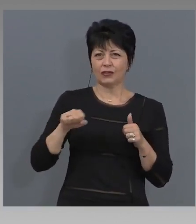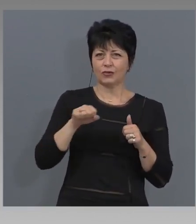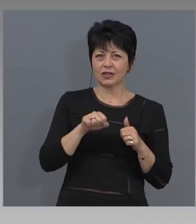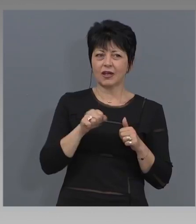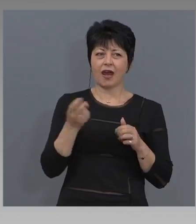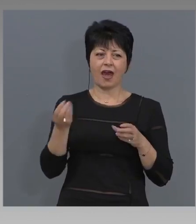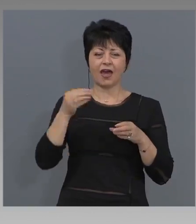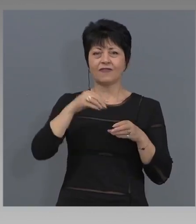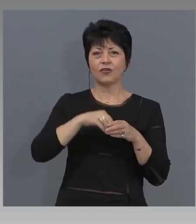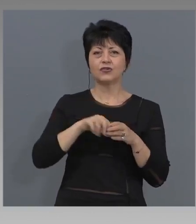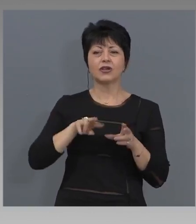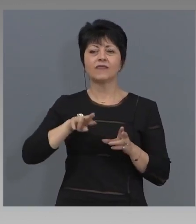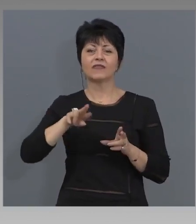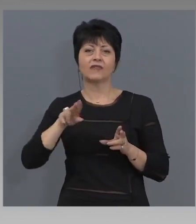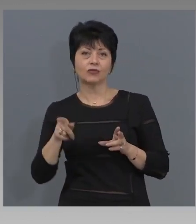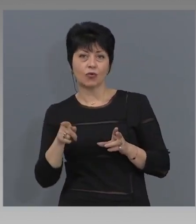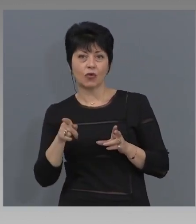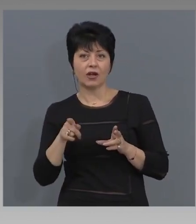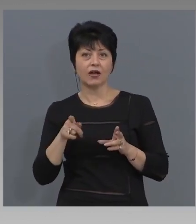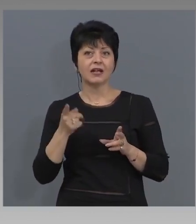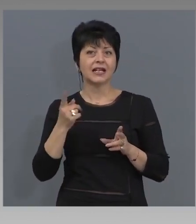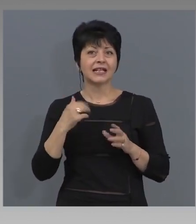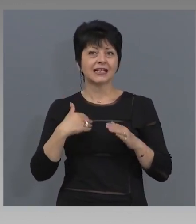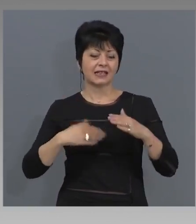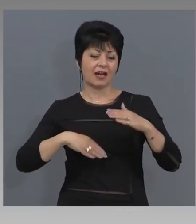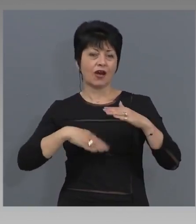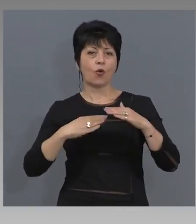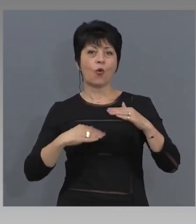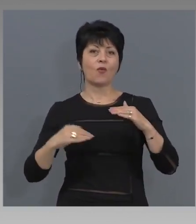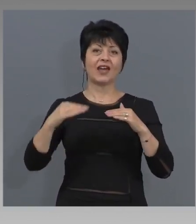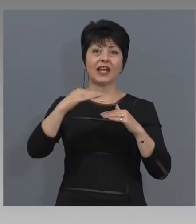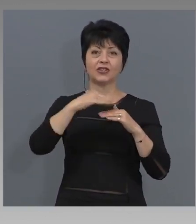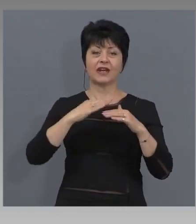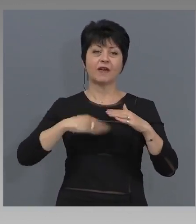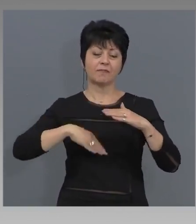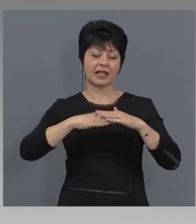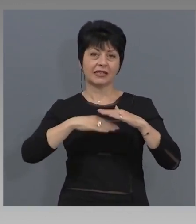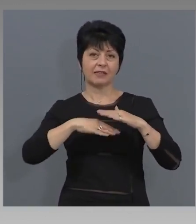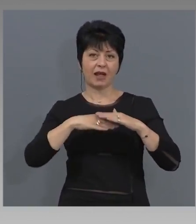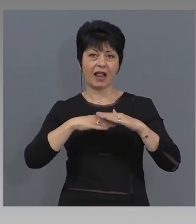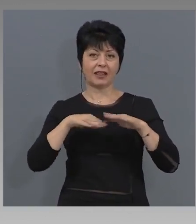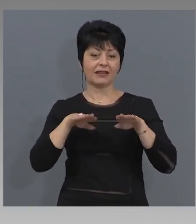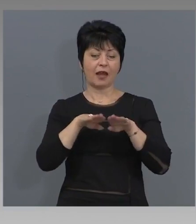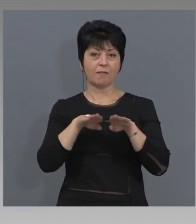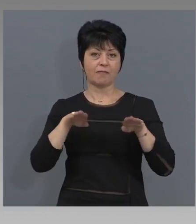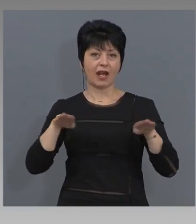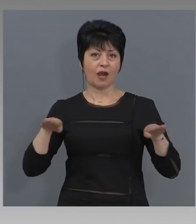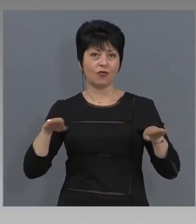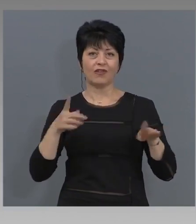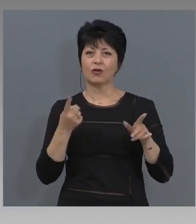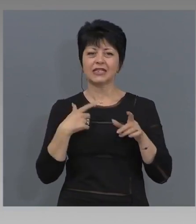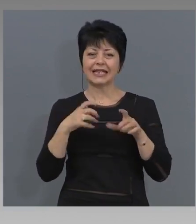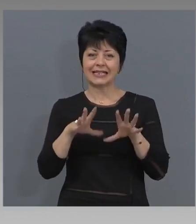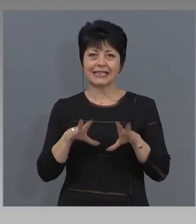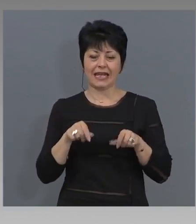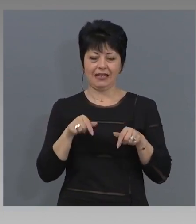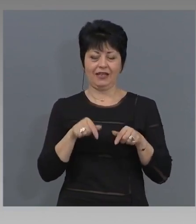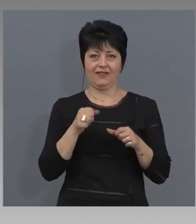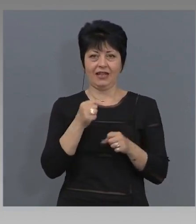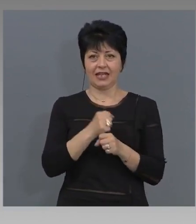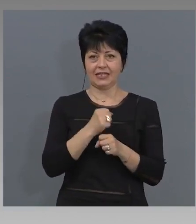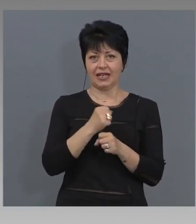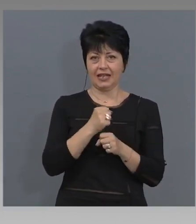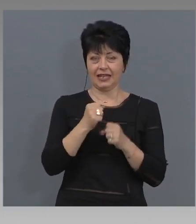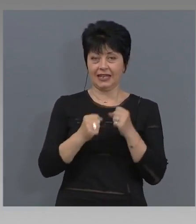предложение в този законопроект за увеличаване на минималните осигурителни прагове на заетите в тази дейност. Ако не са включени в по